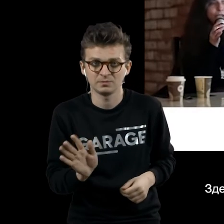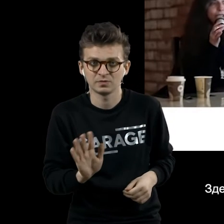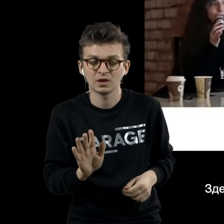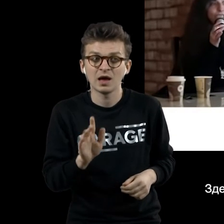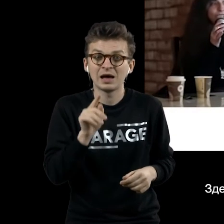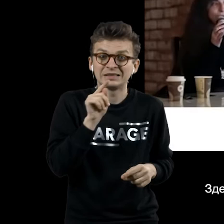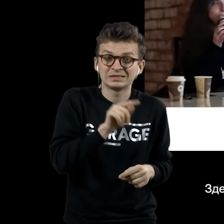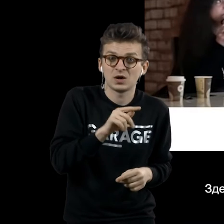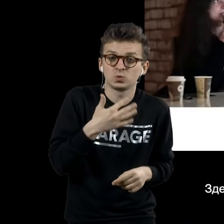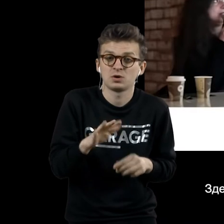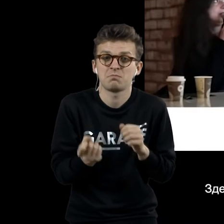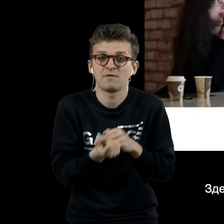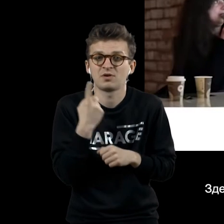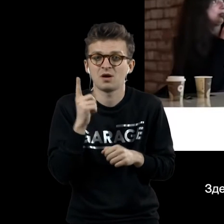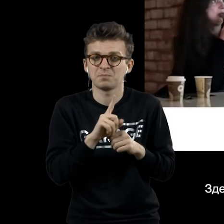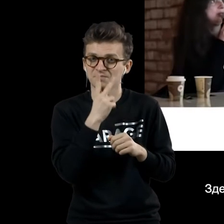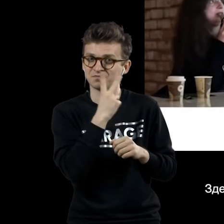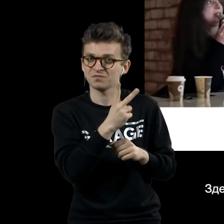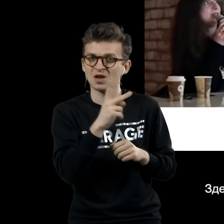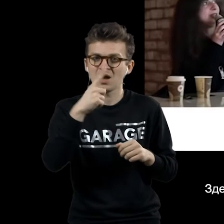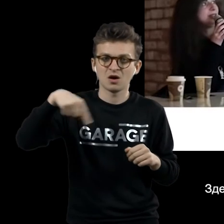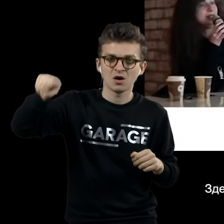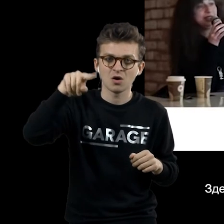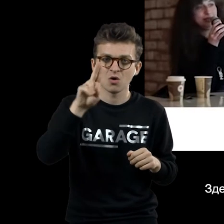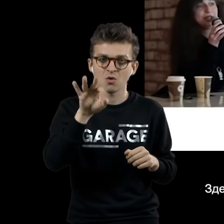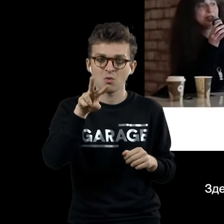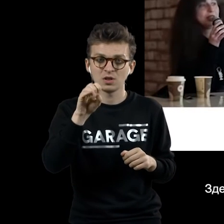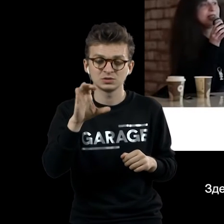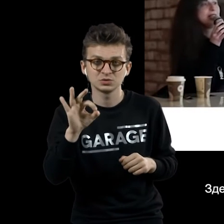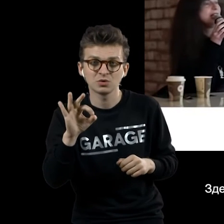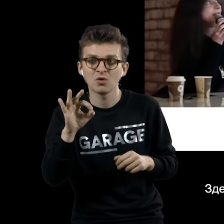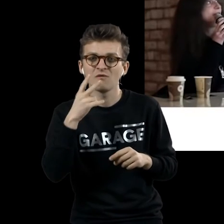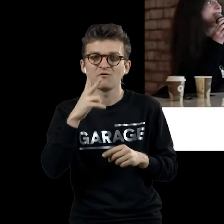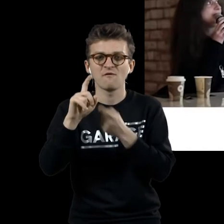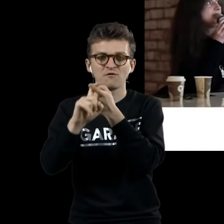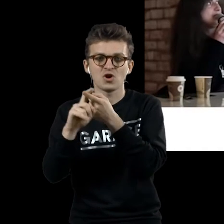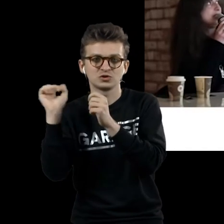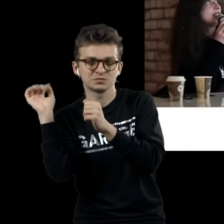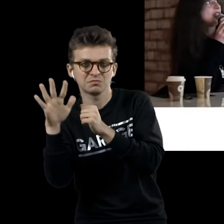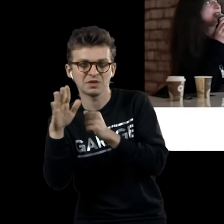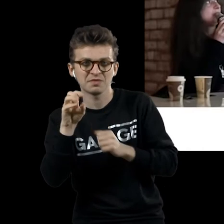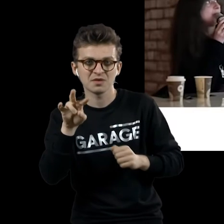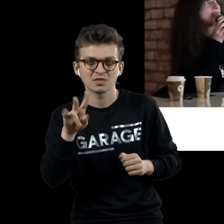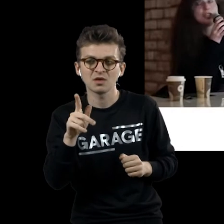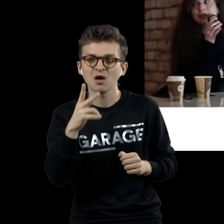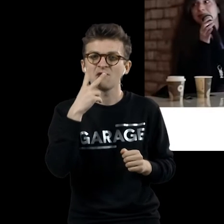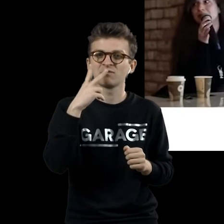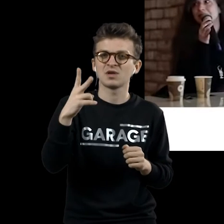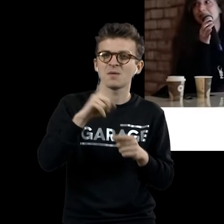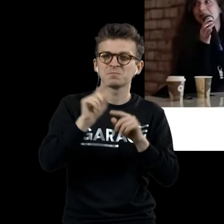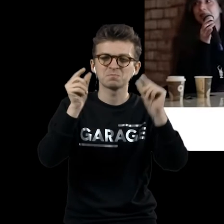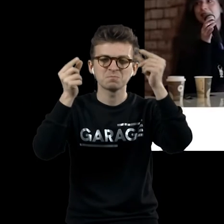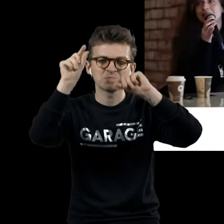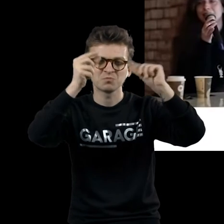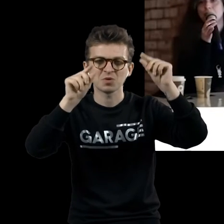появляются некие... Вот вы видите колесо, вы видите тень вешалки, вы видите калаш из образчиков